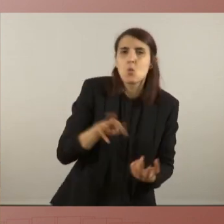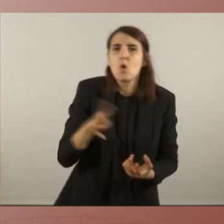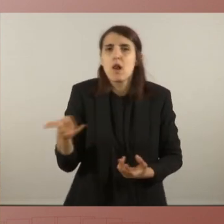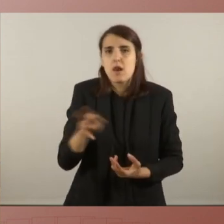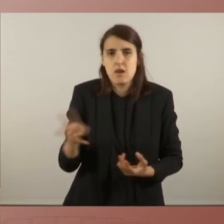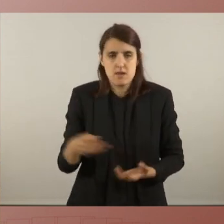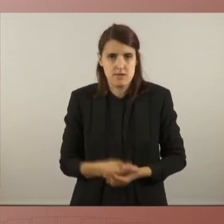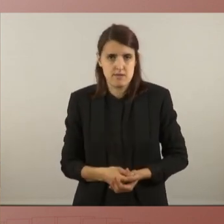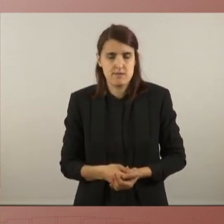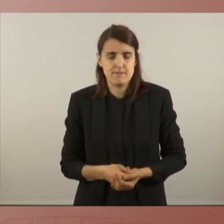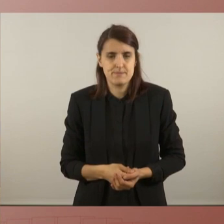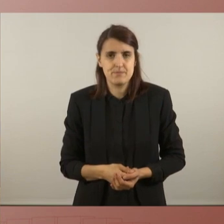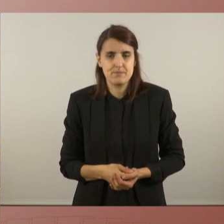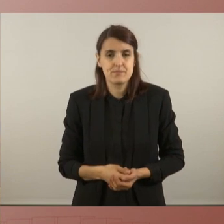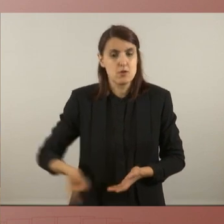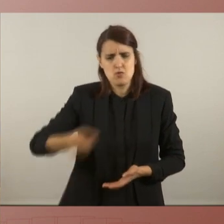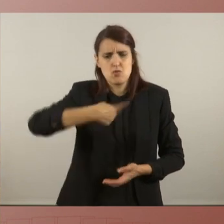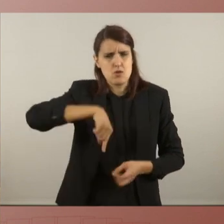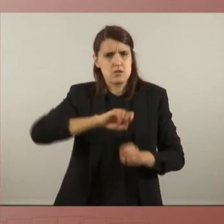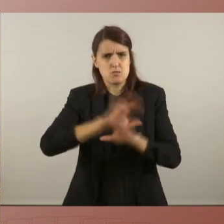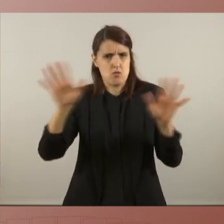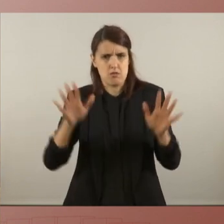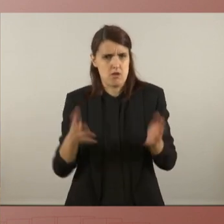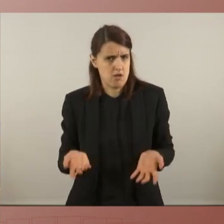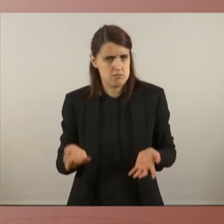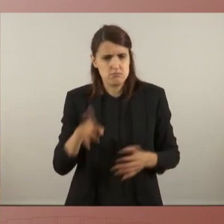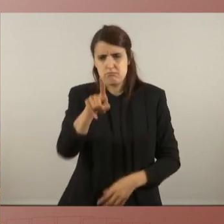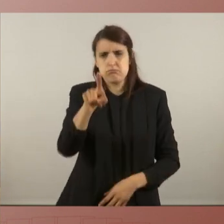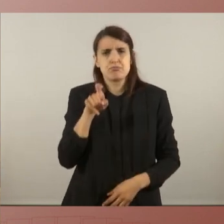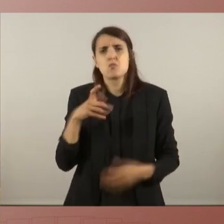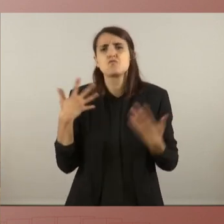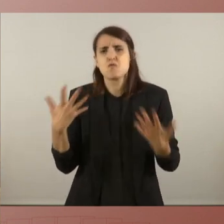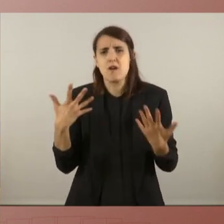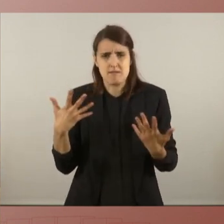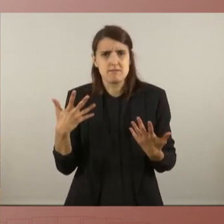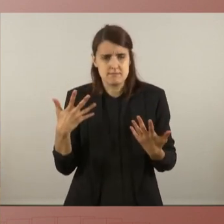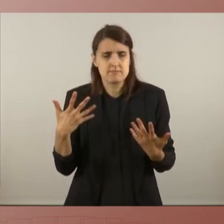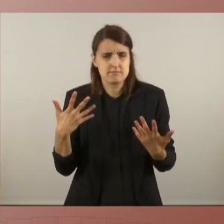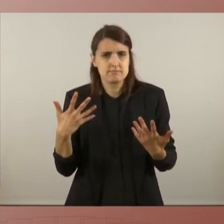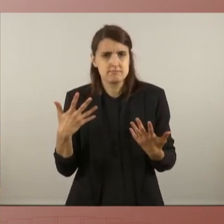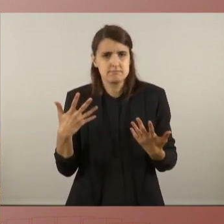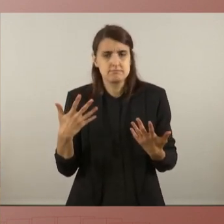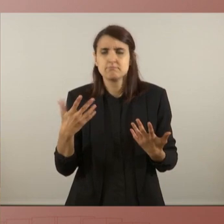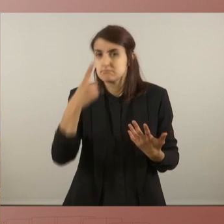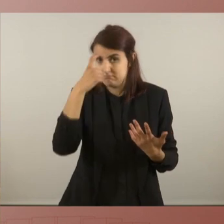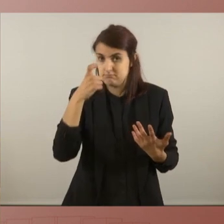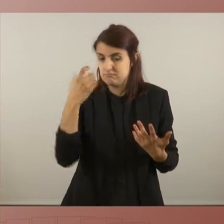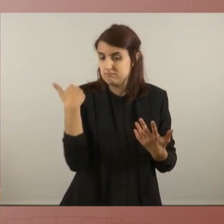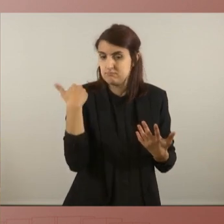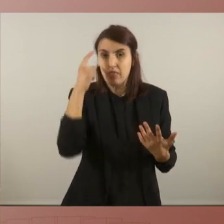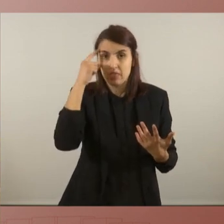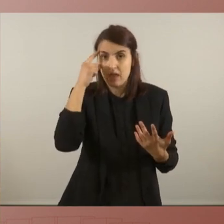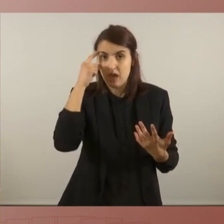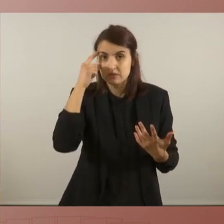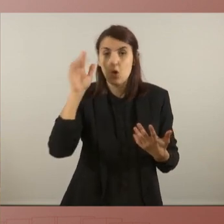benestar comunitari. Nosaltres tenim molt clara quina és l'opció que val i vull recordar que fa molt pocs dies a